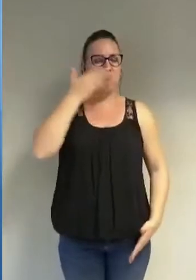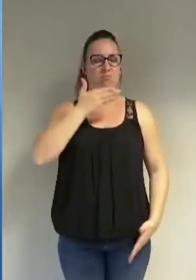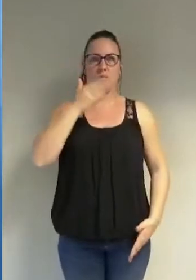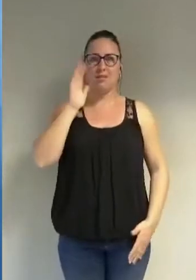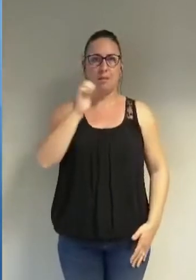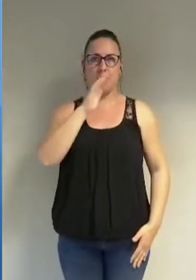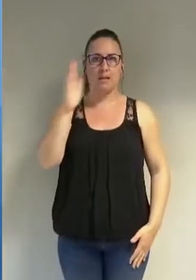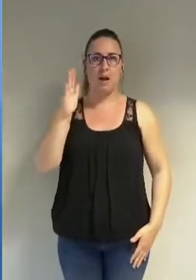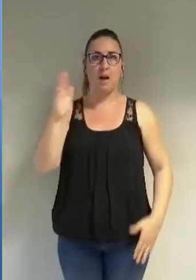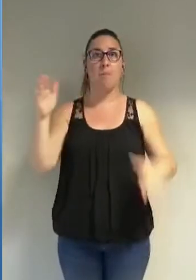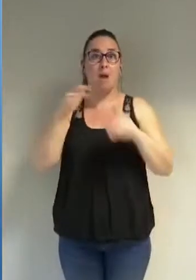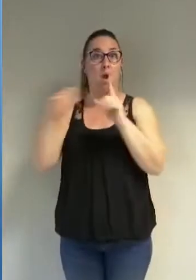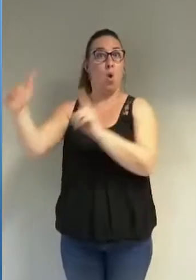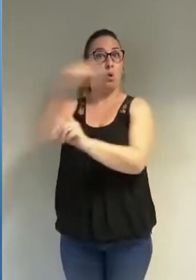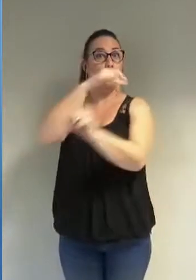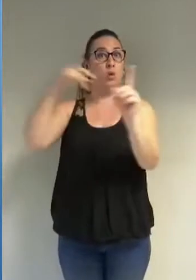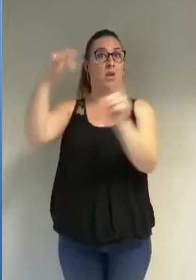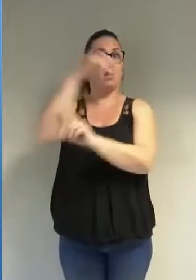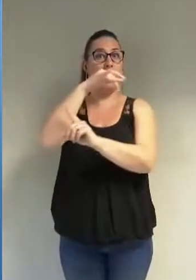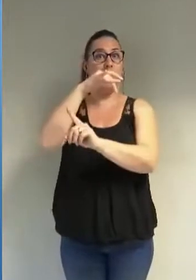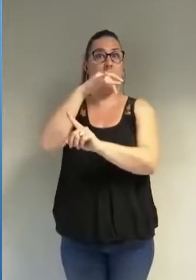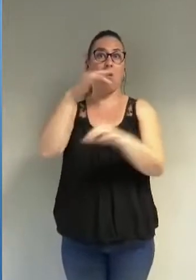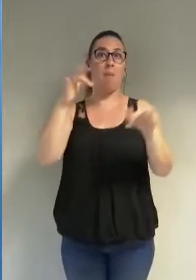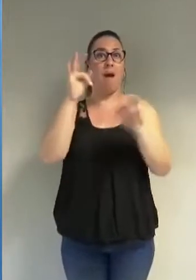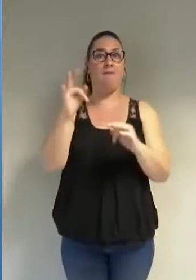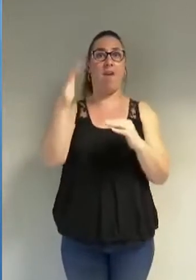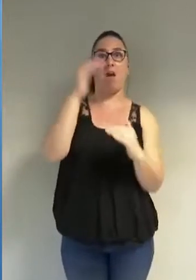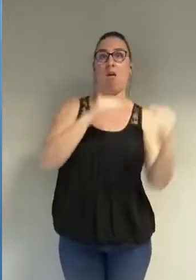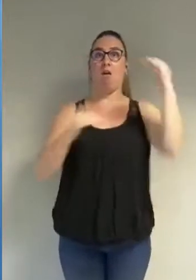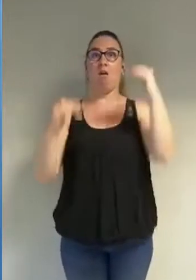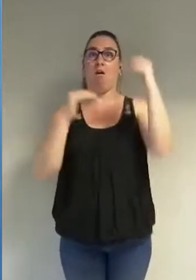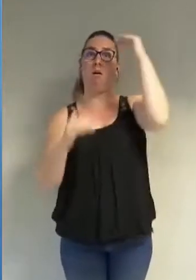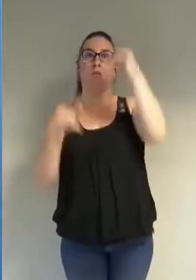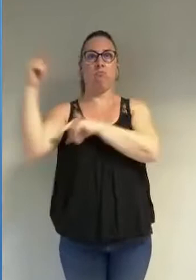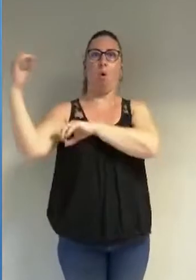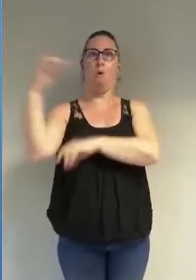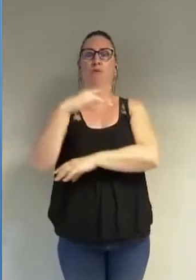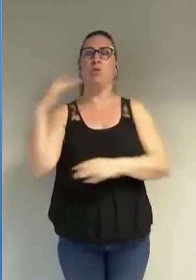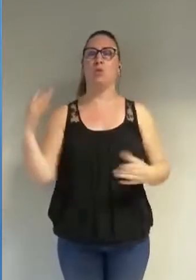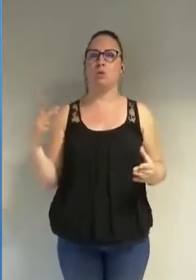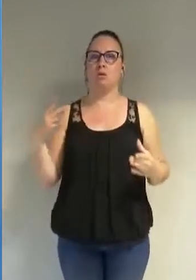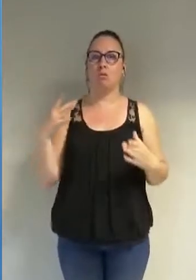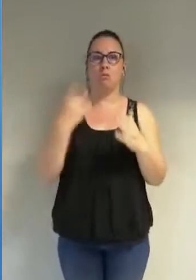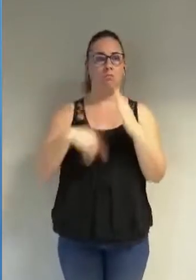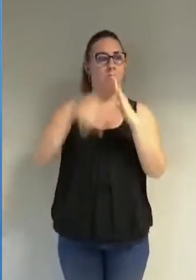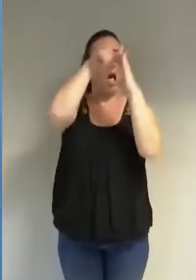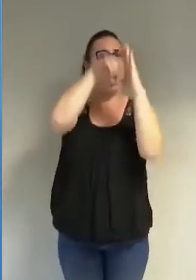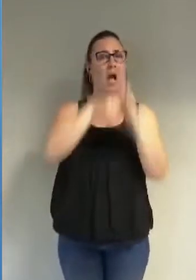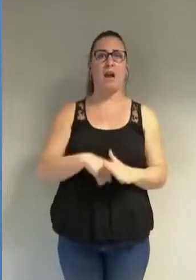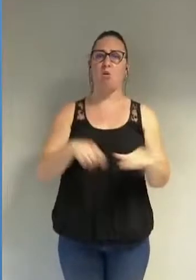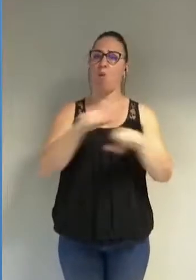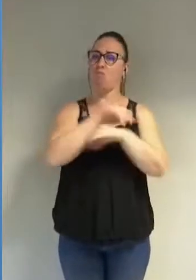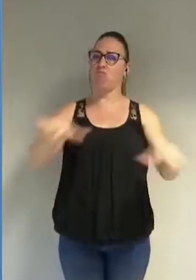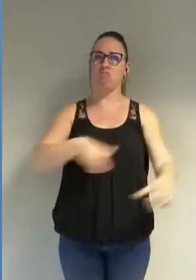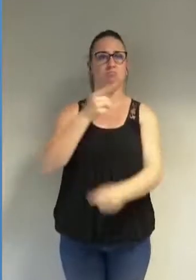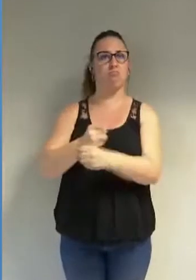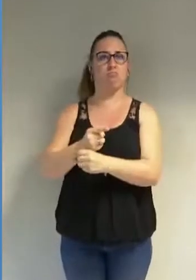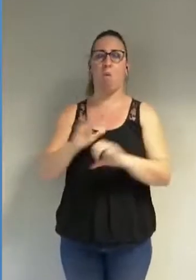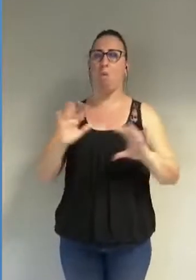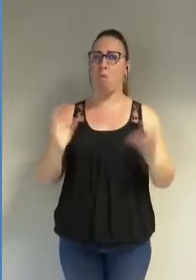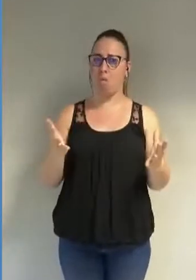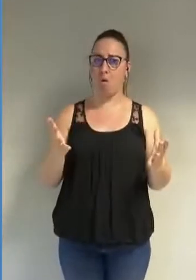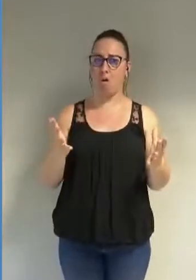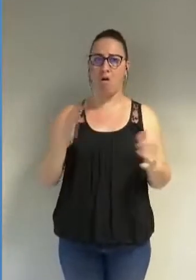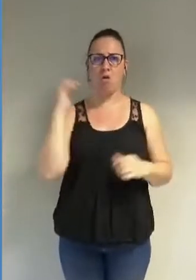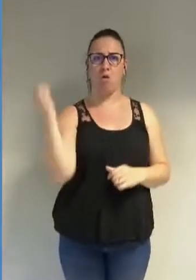refuse les expressions de domination en faisant respecter un règlement qui concerne